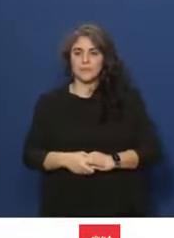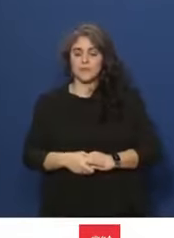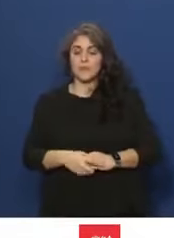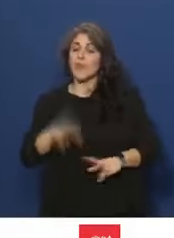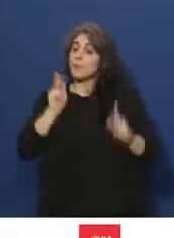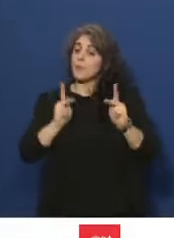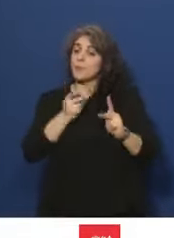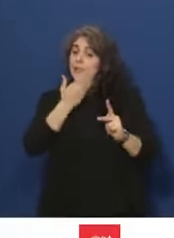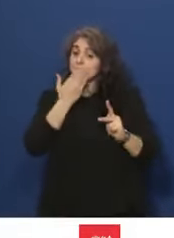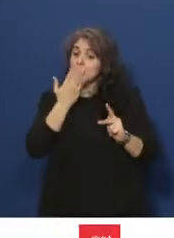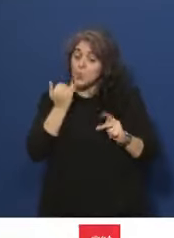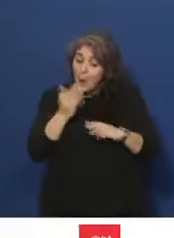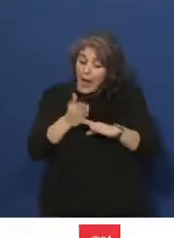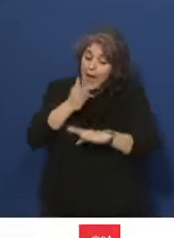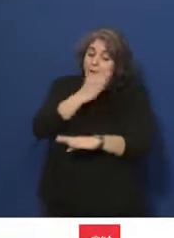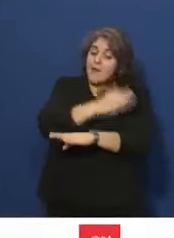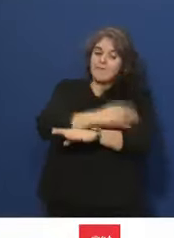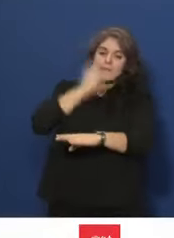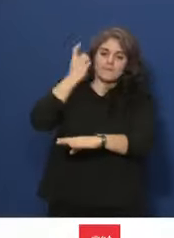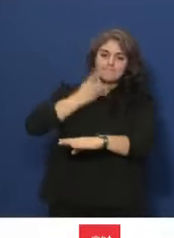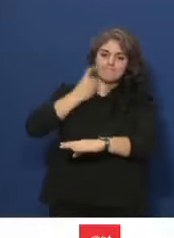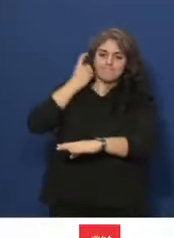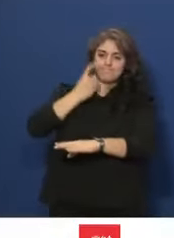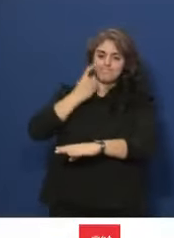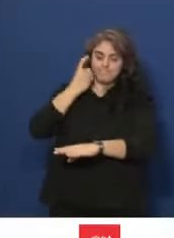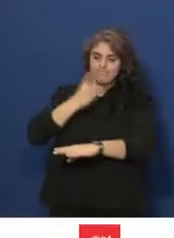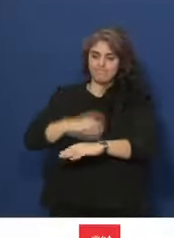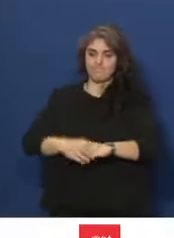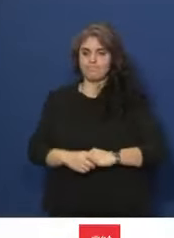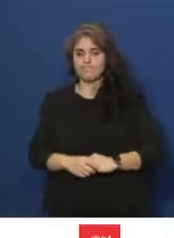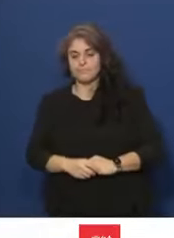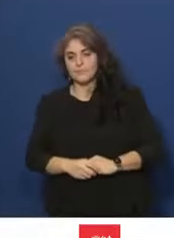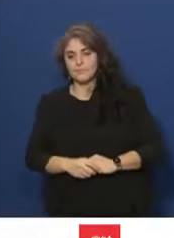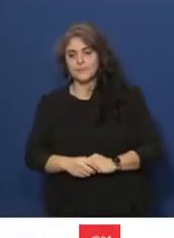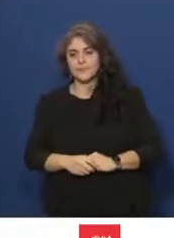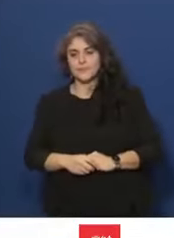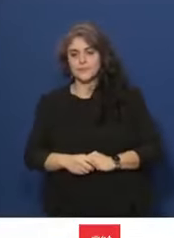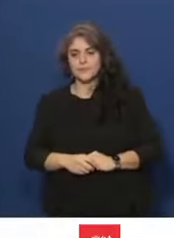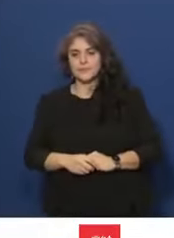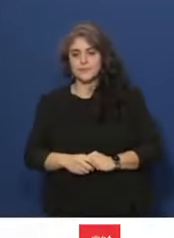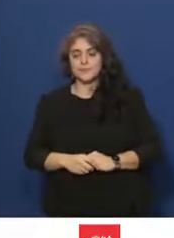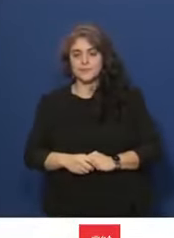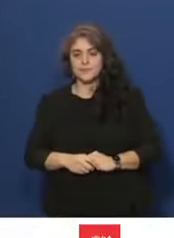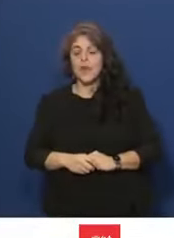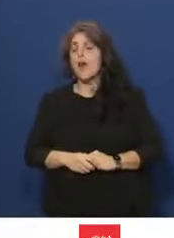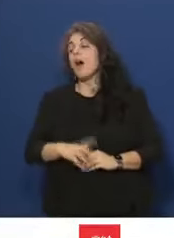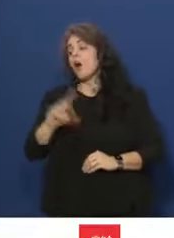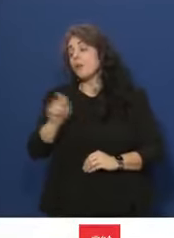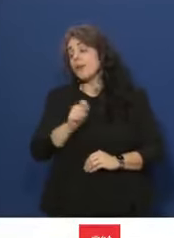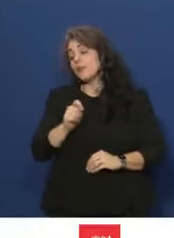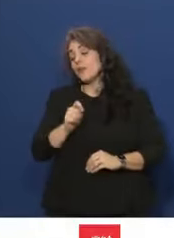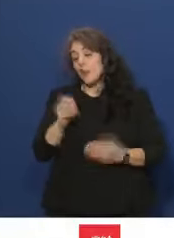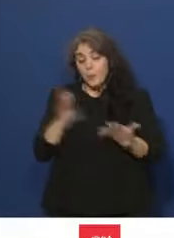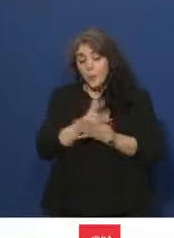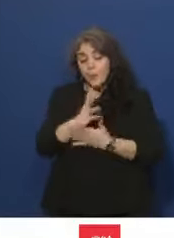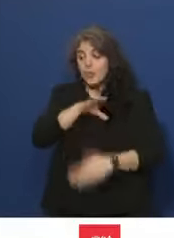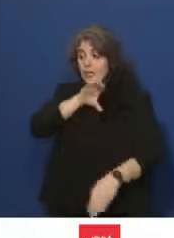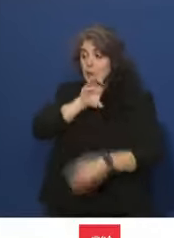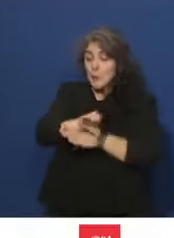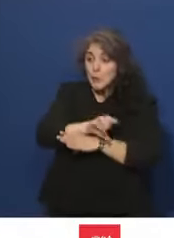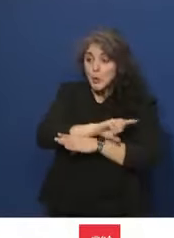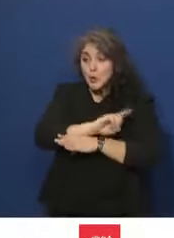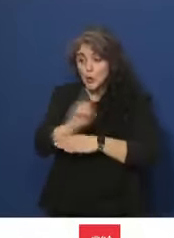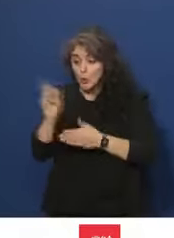pas possible d'anticiper par des mesures adéquates ? Nous ne contestons évidemment ni le projet ni la